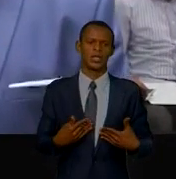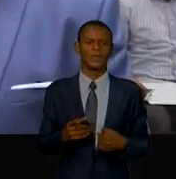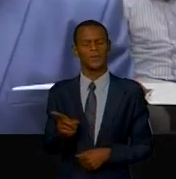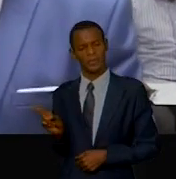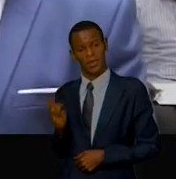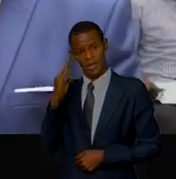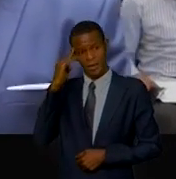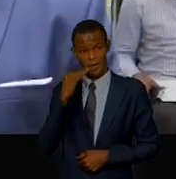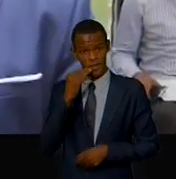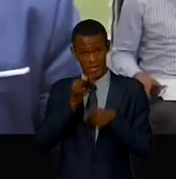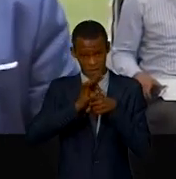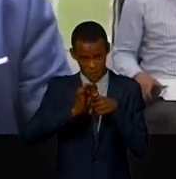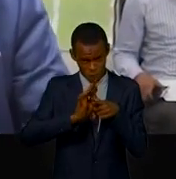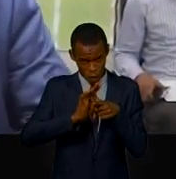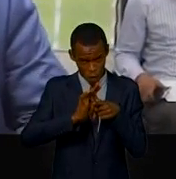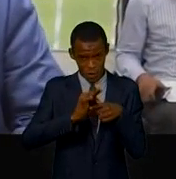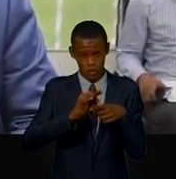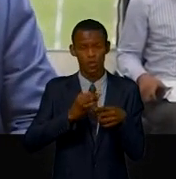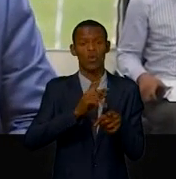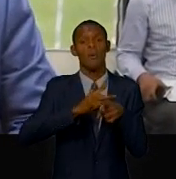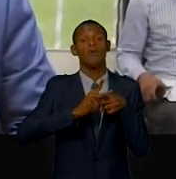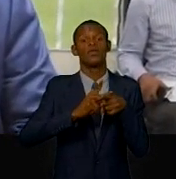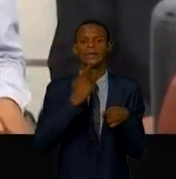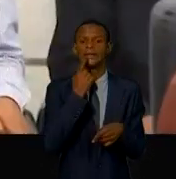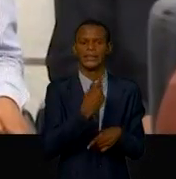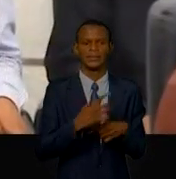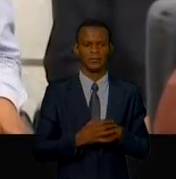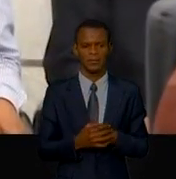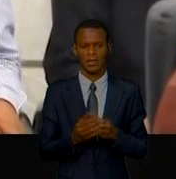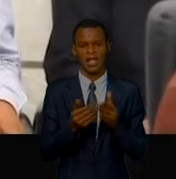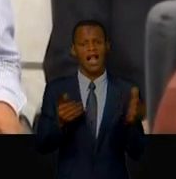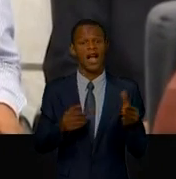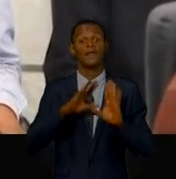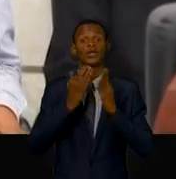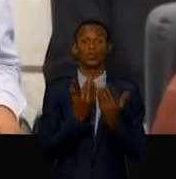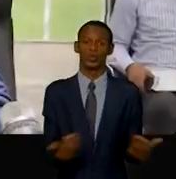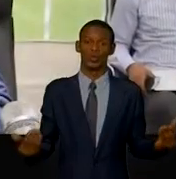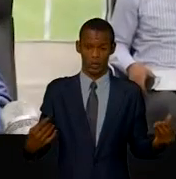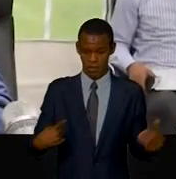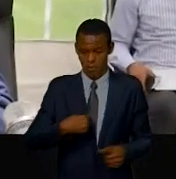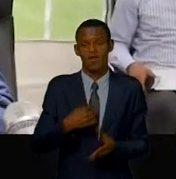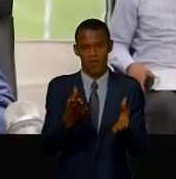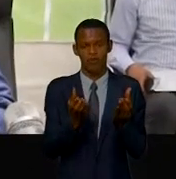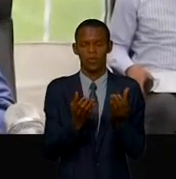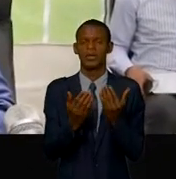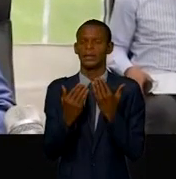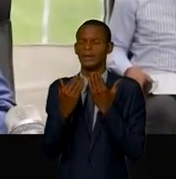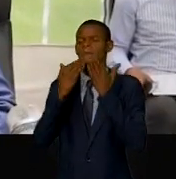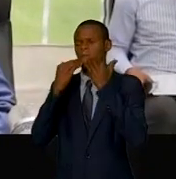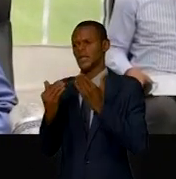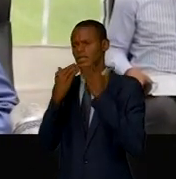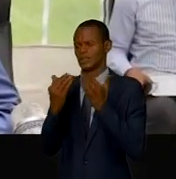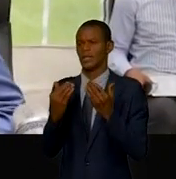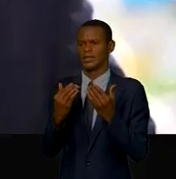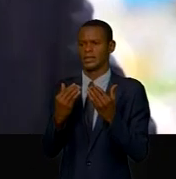je voudrais rendre hommage le plus différent à son excellence, monsieur le président de la République, le